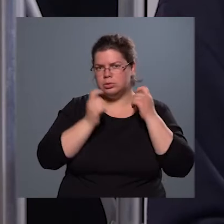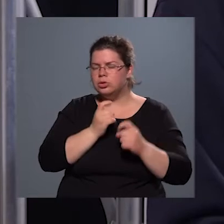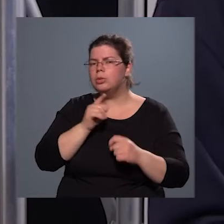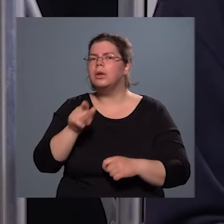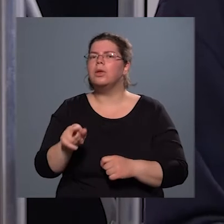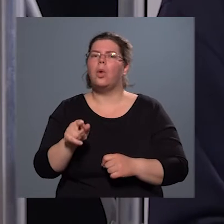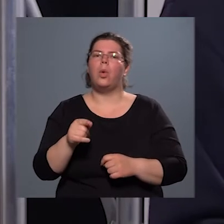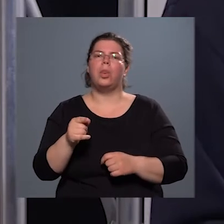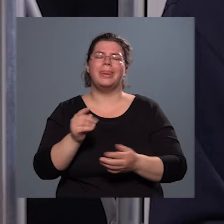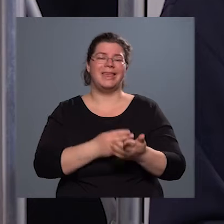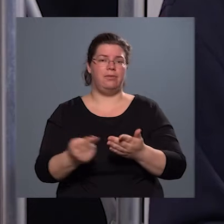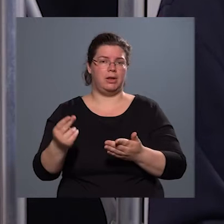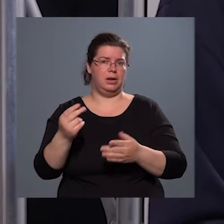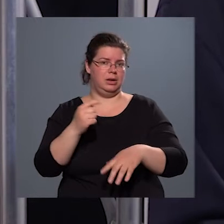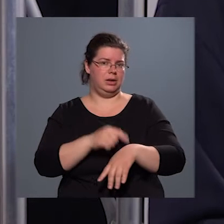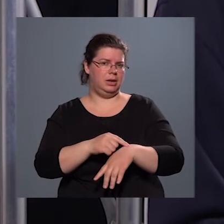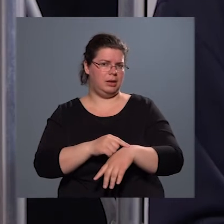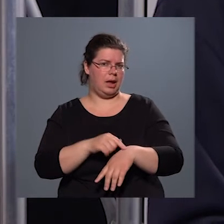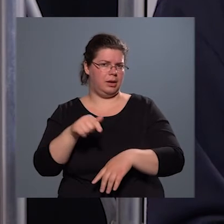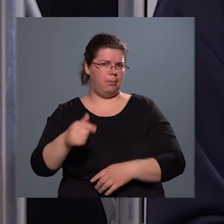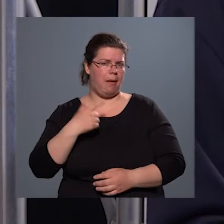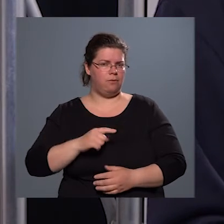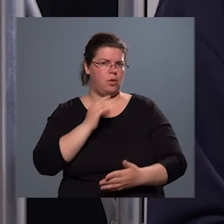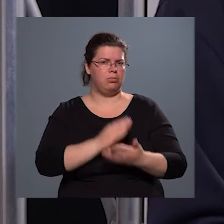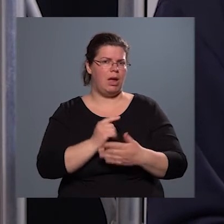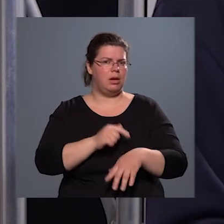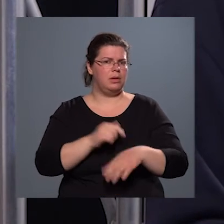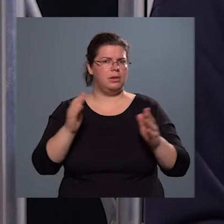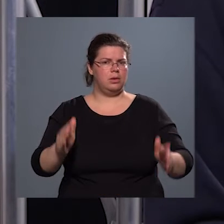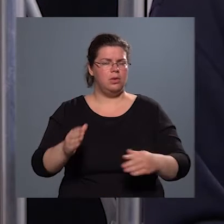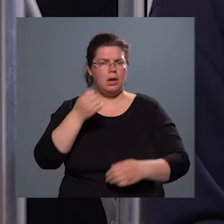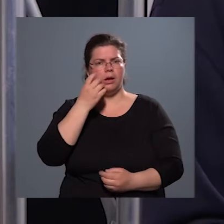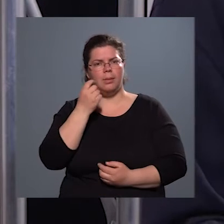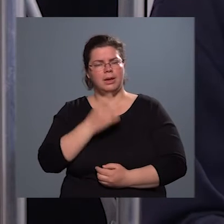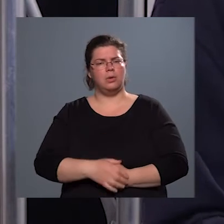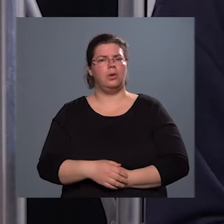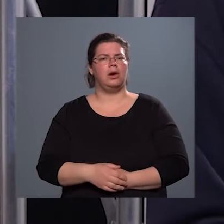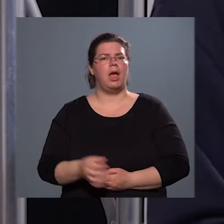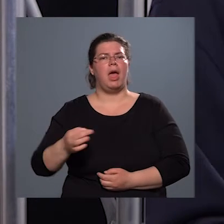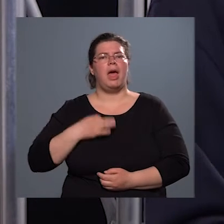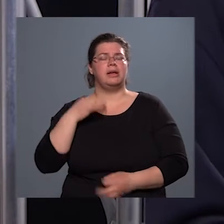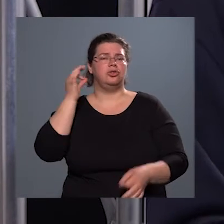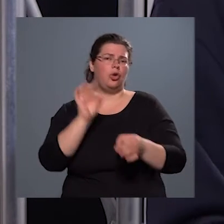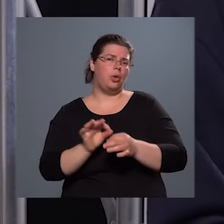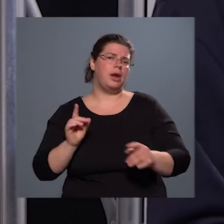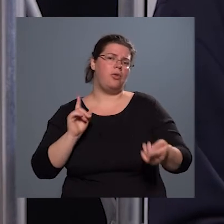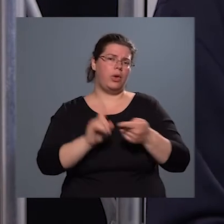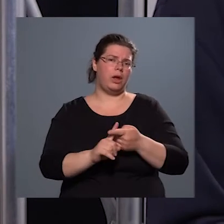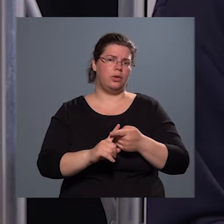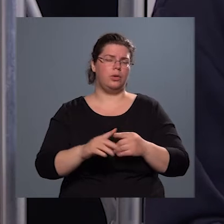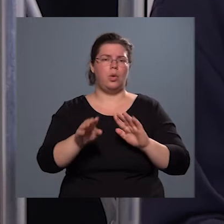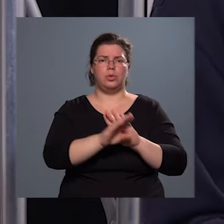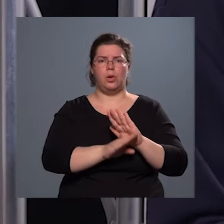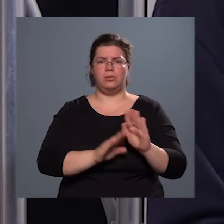hivatali idejére esett az a periódus, amikor az egészségügyre vonatkozó törvénynek